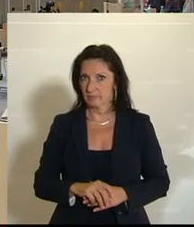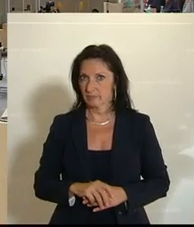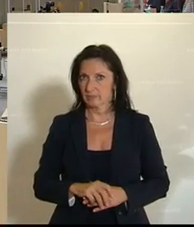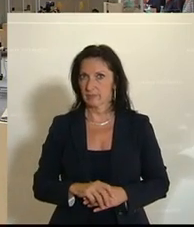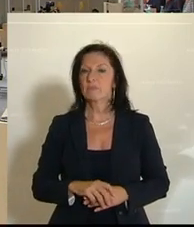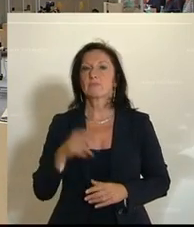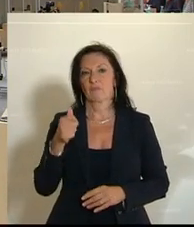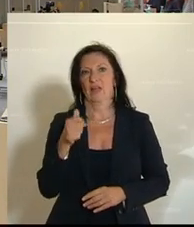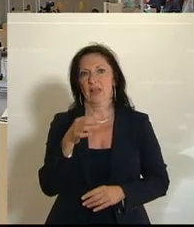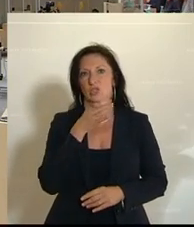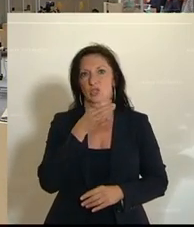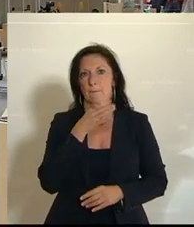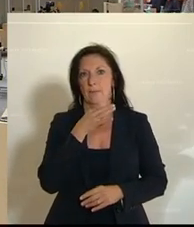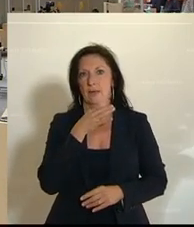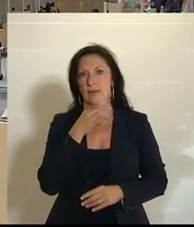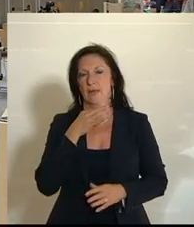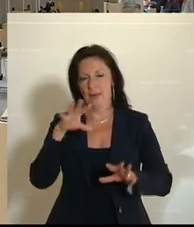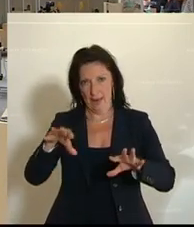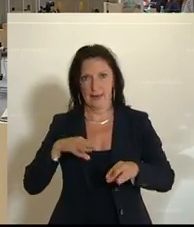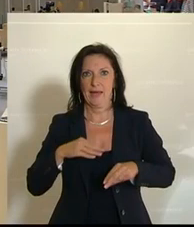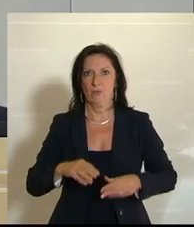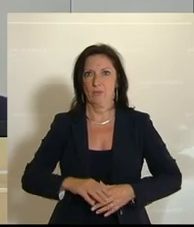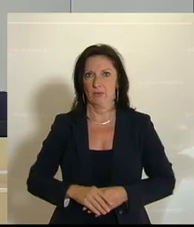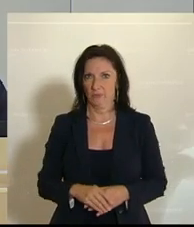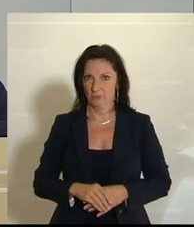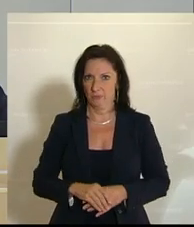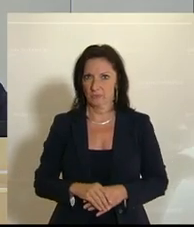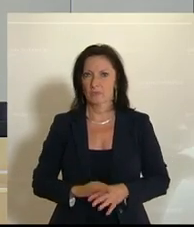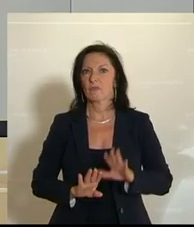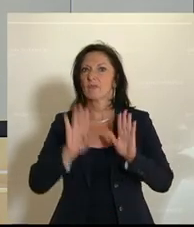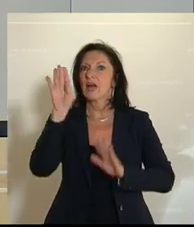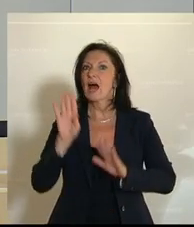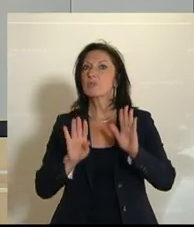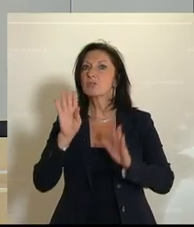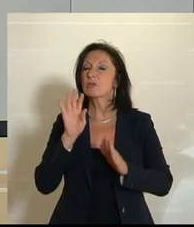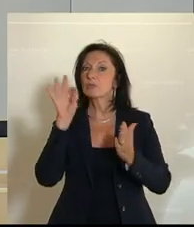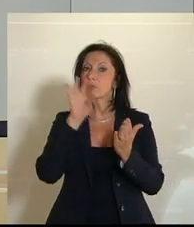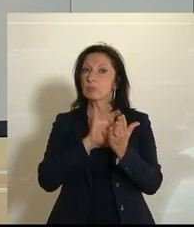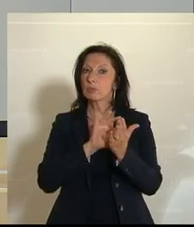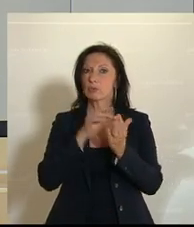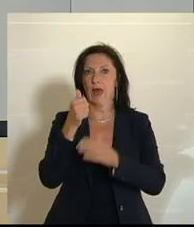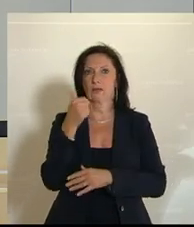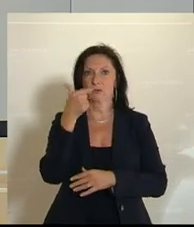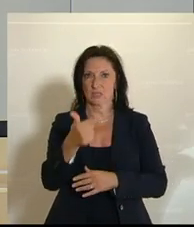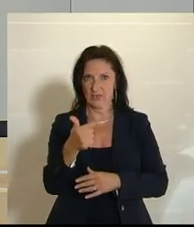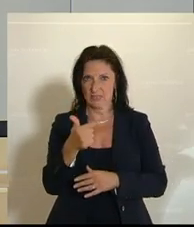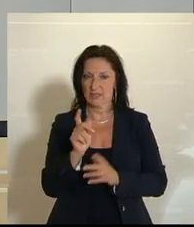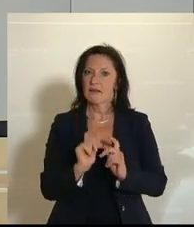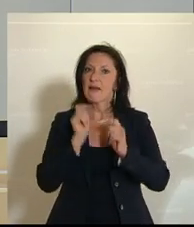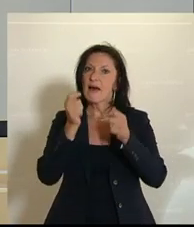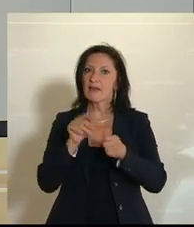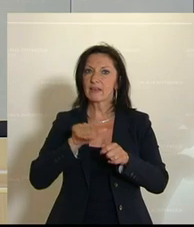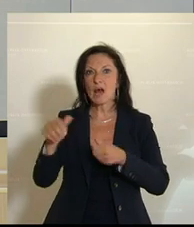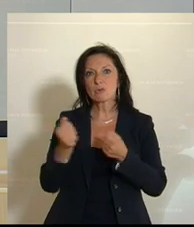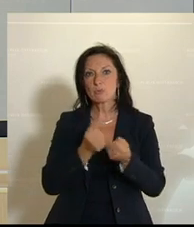Das ist einstimmig so angenommen. Abstimmung über den Tagesordnungspunkt 21, Antrag des